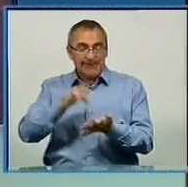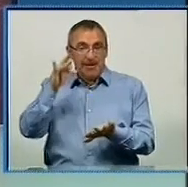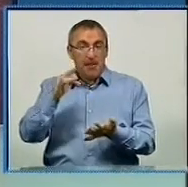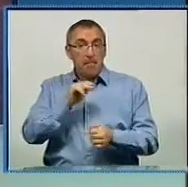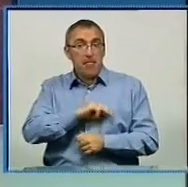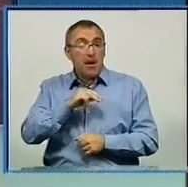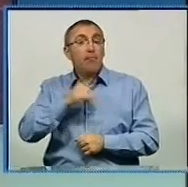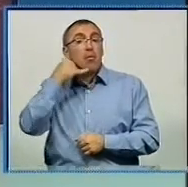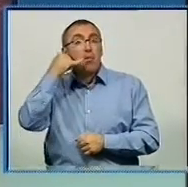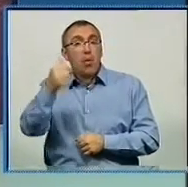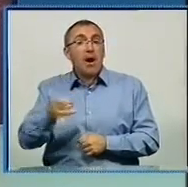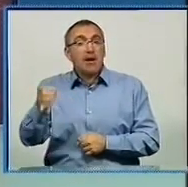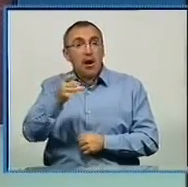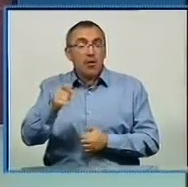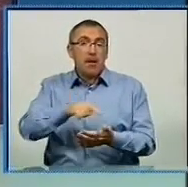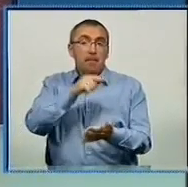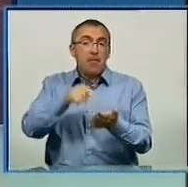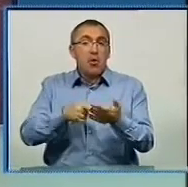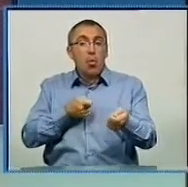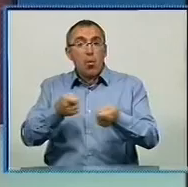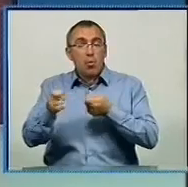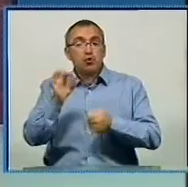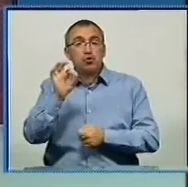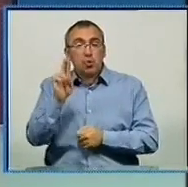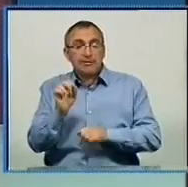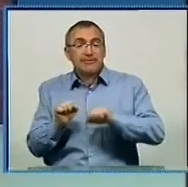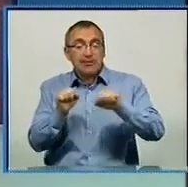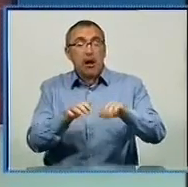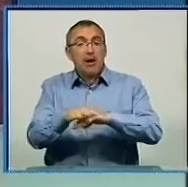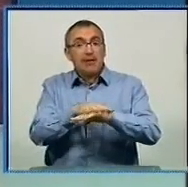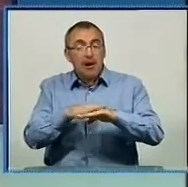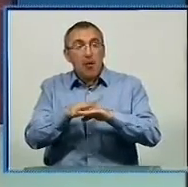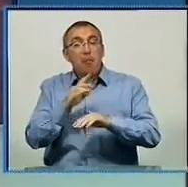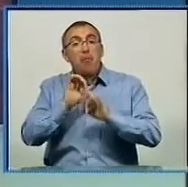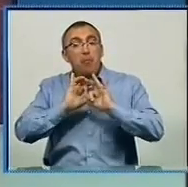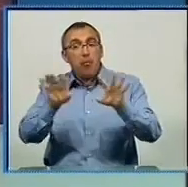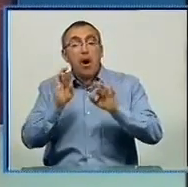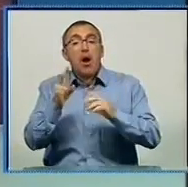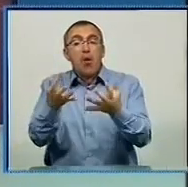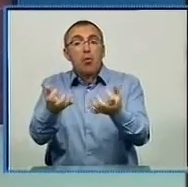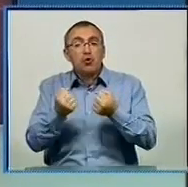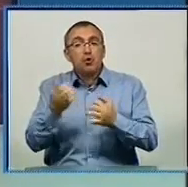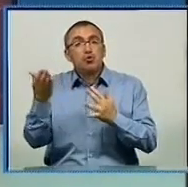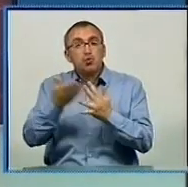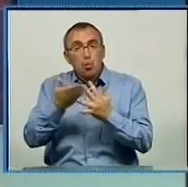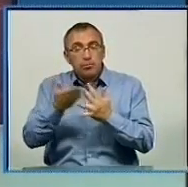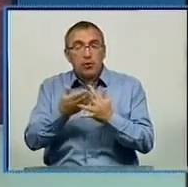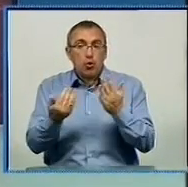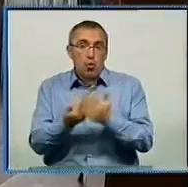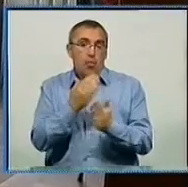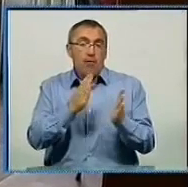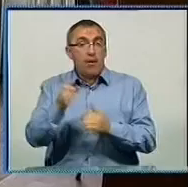працівник телефонував у районні та міські управління соцзахисту населення. Просив, аби пояснили, як отримати субсидії за новим порядком.